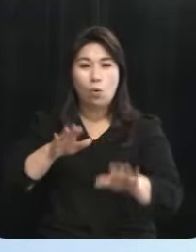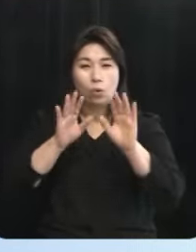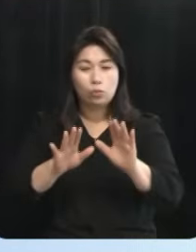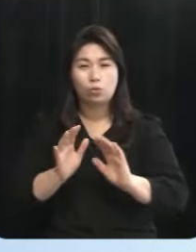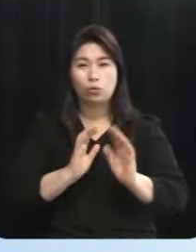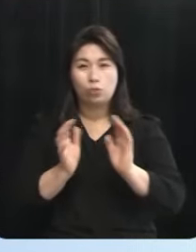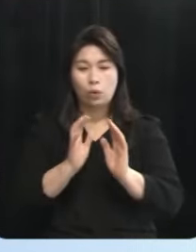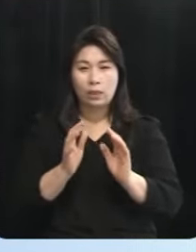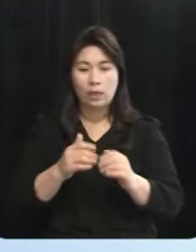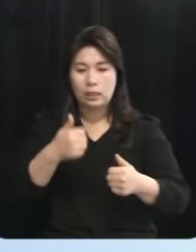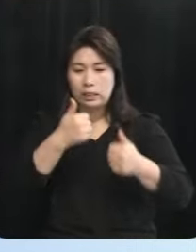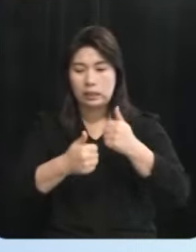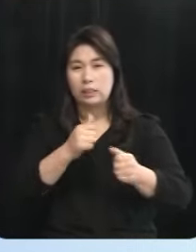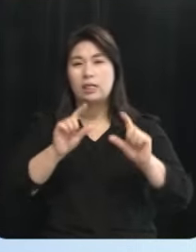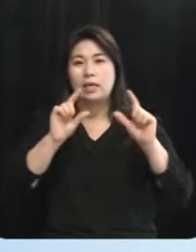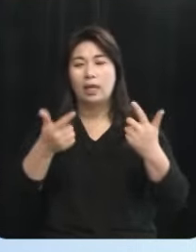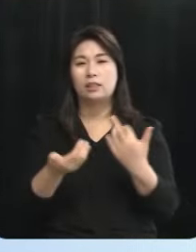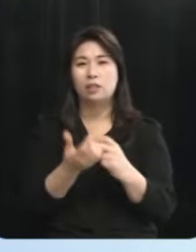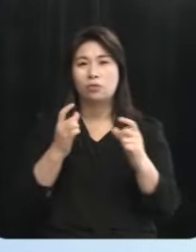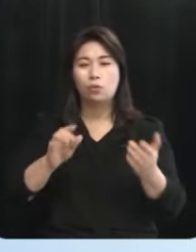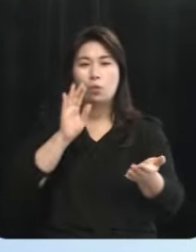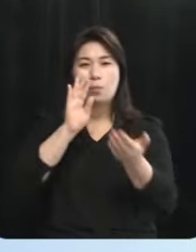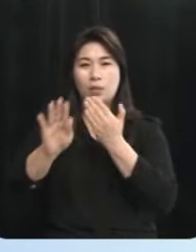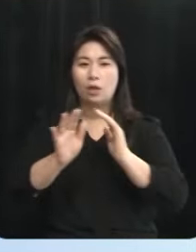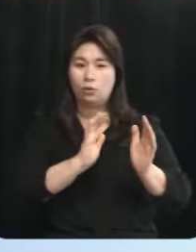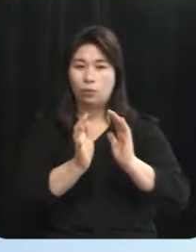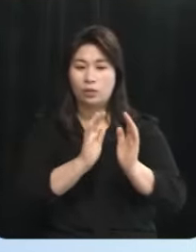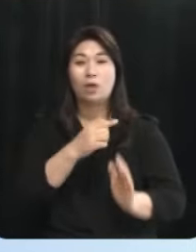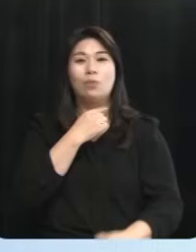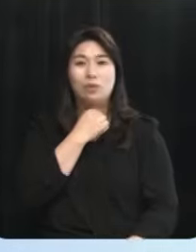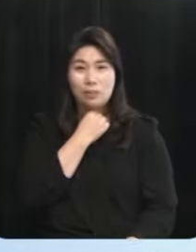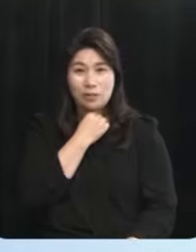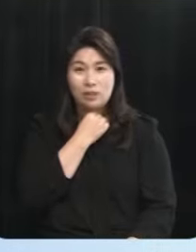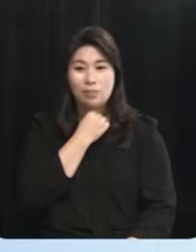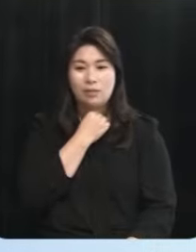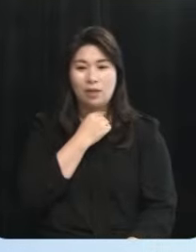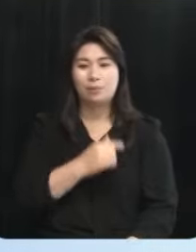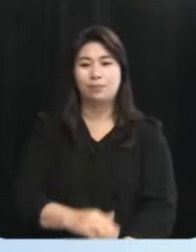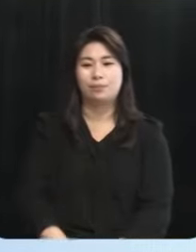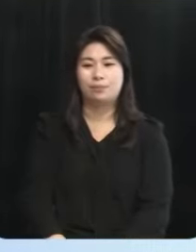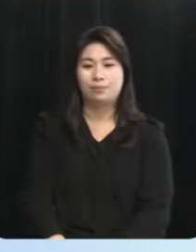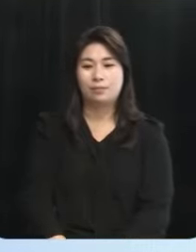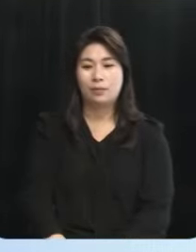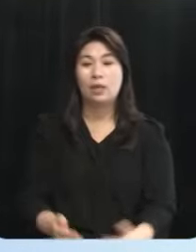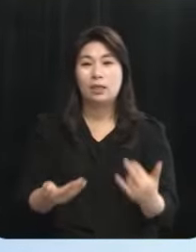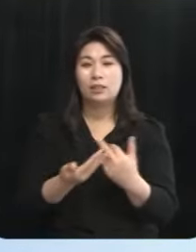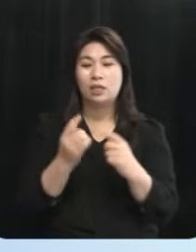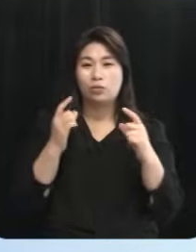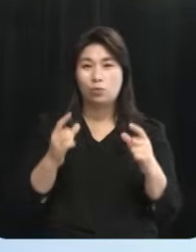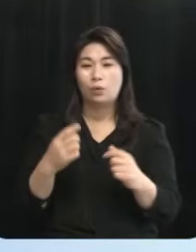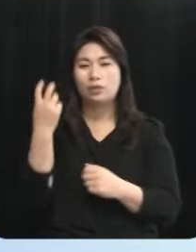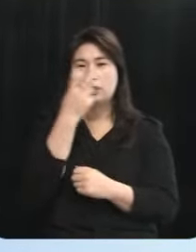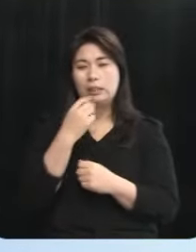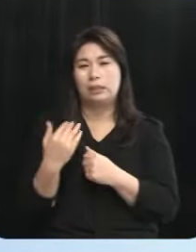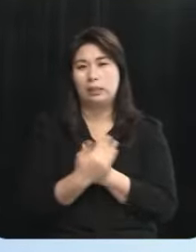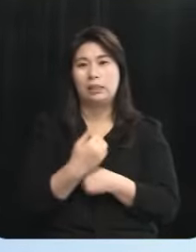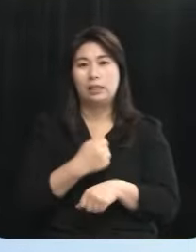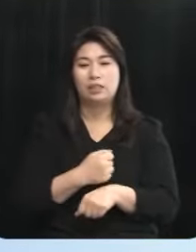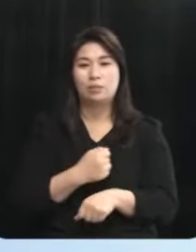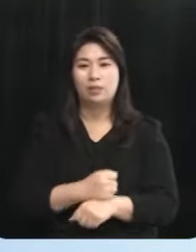정쟁이 아닌 제주의 미래를 논의하고 싶었습니다 비정한 정치입니다 제주를 지키겠습니다